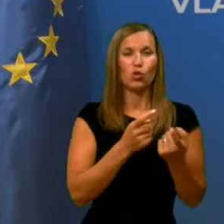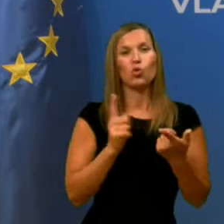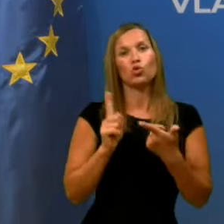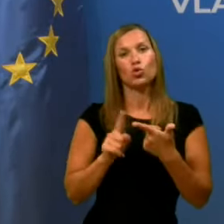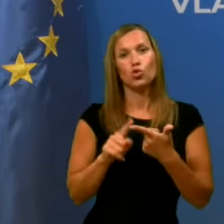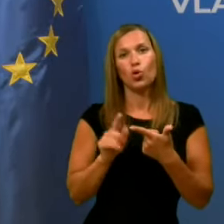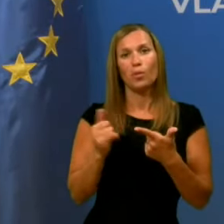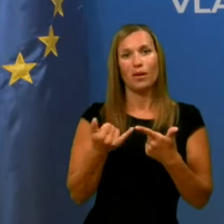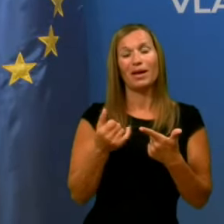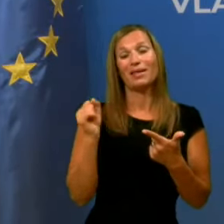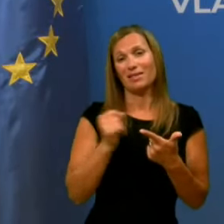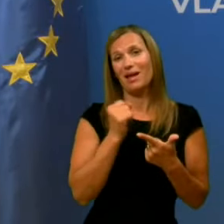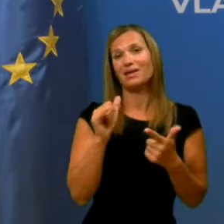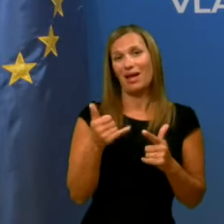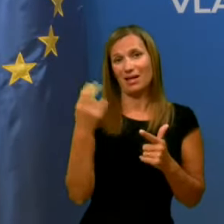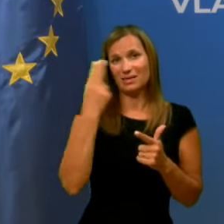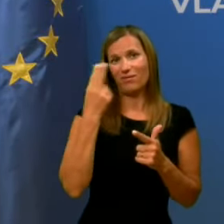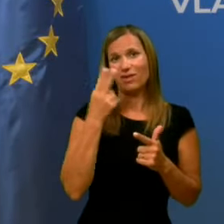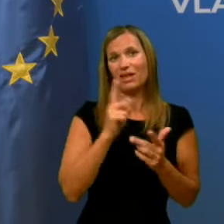da se je seveda v času